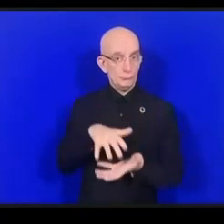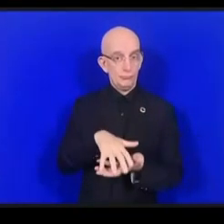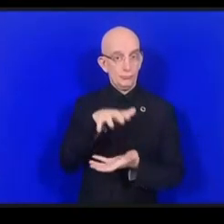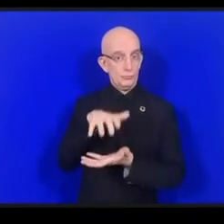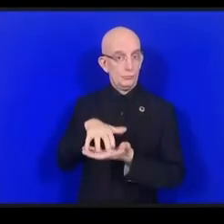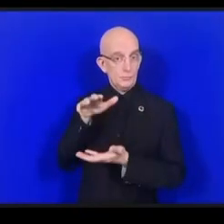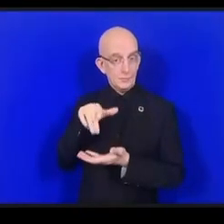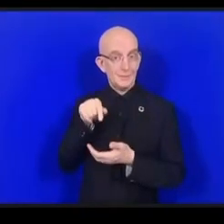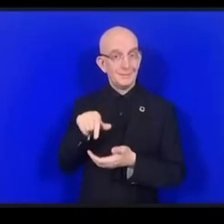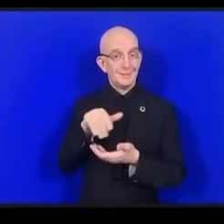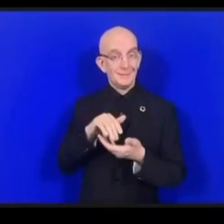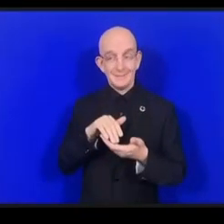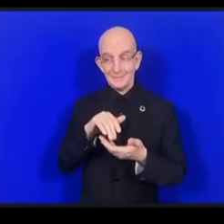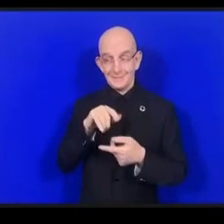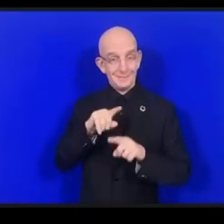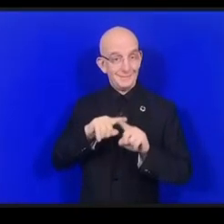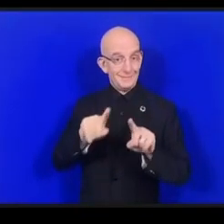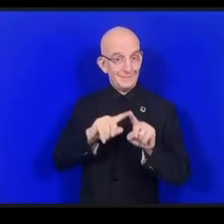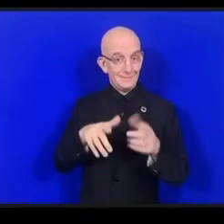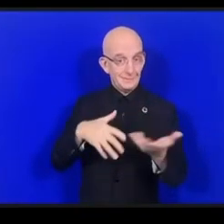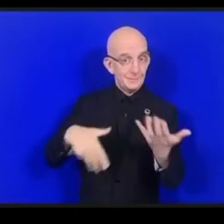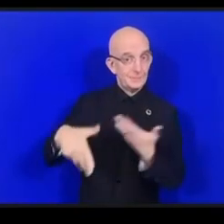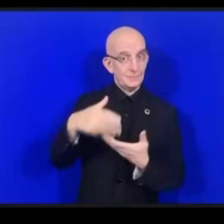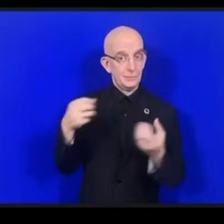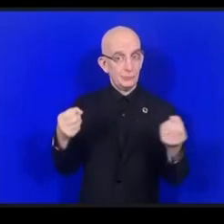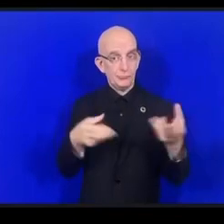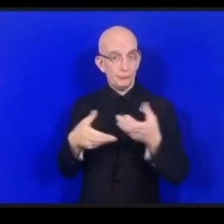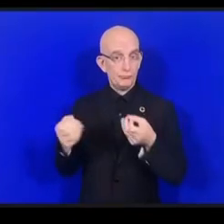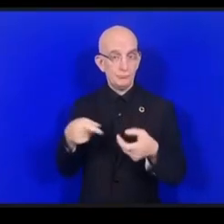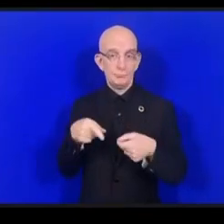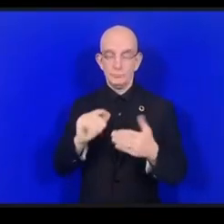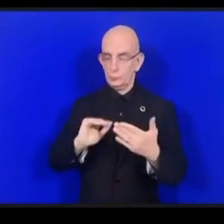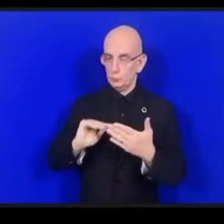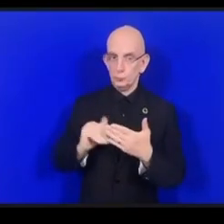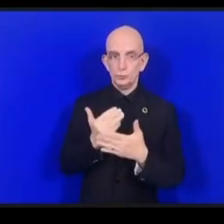في يناير من هذه السنة يتحقنا بهم